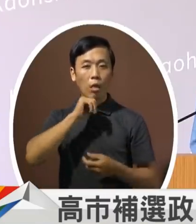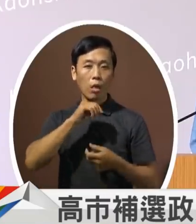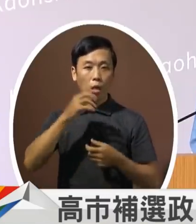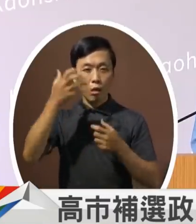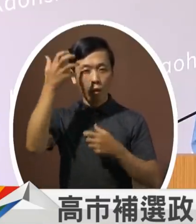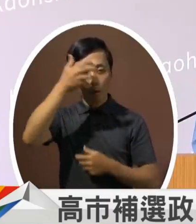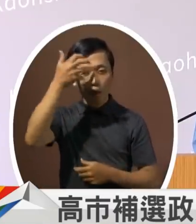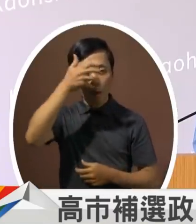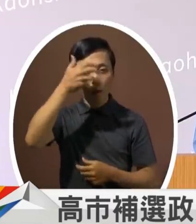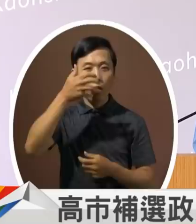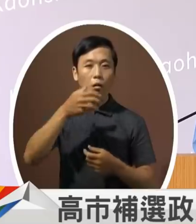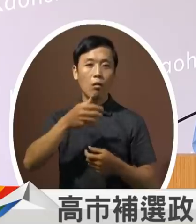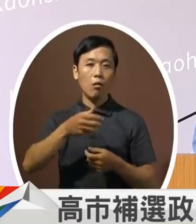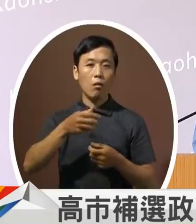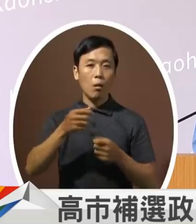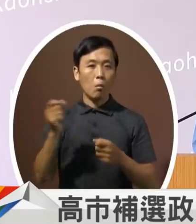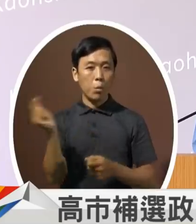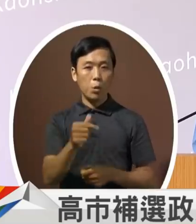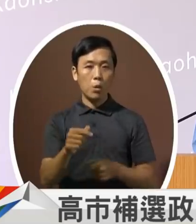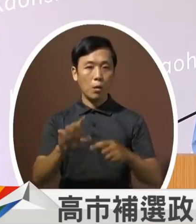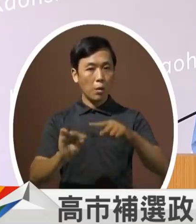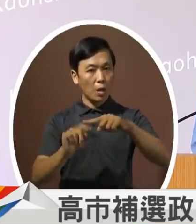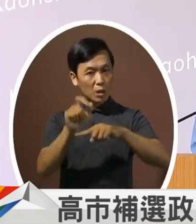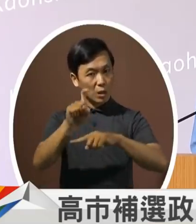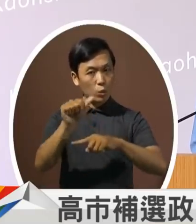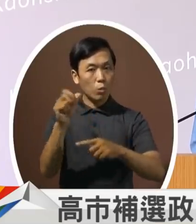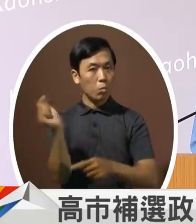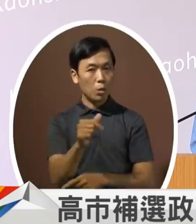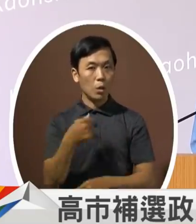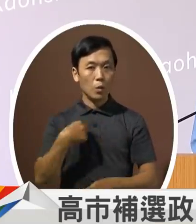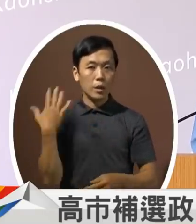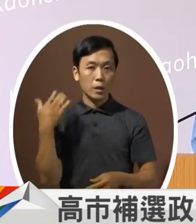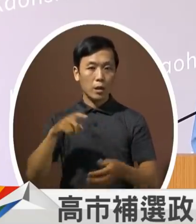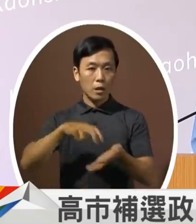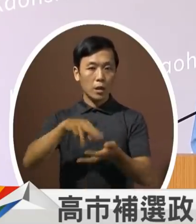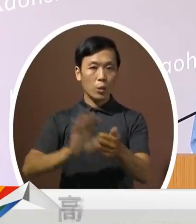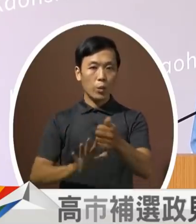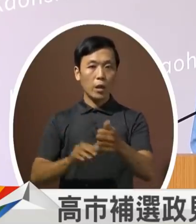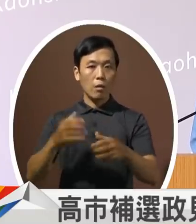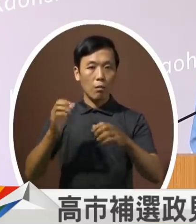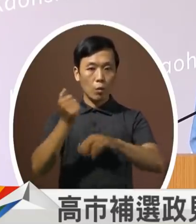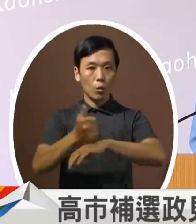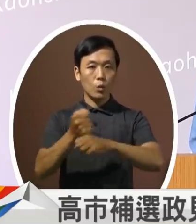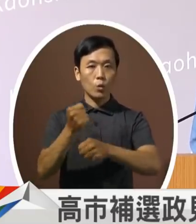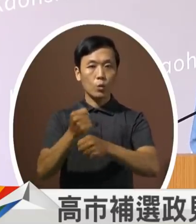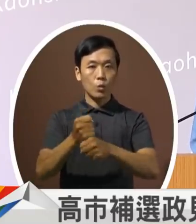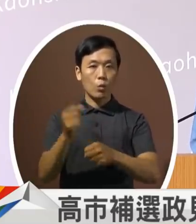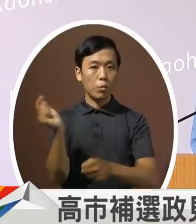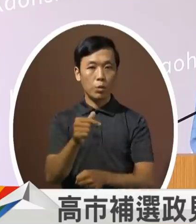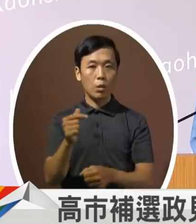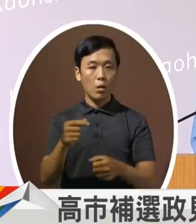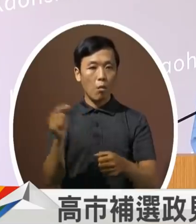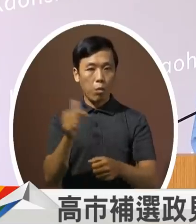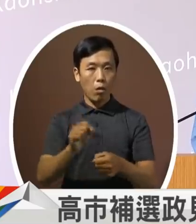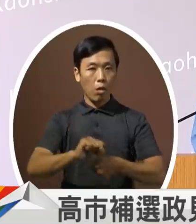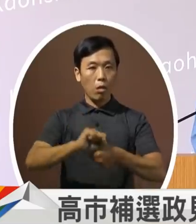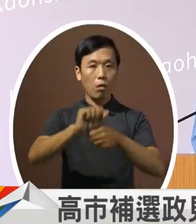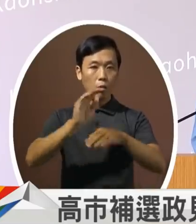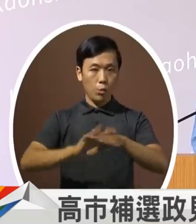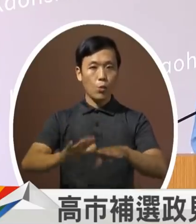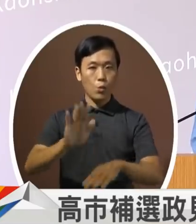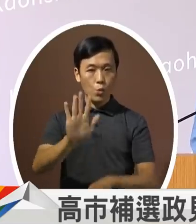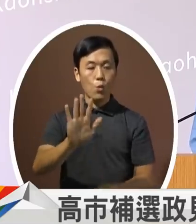进度非常快一下就15%我记得刚刚当医院都才10%而且越来越快我们到了